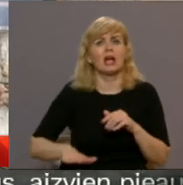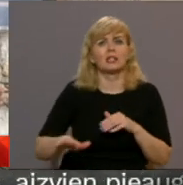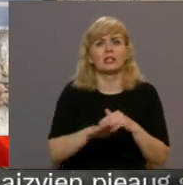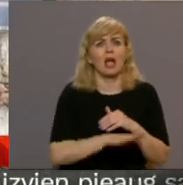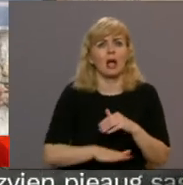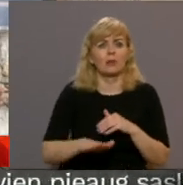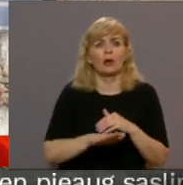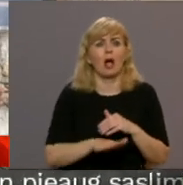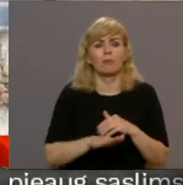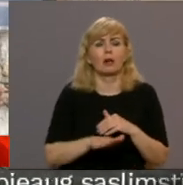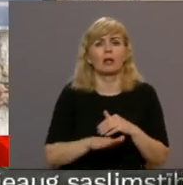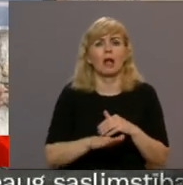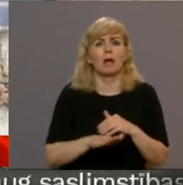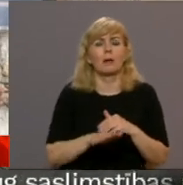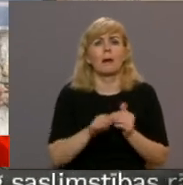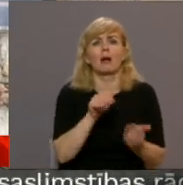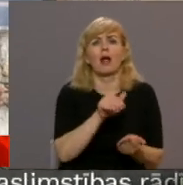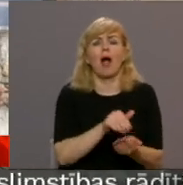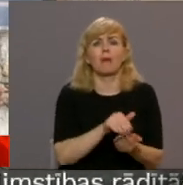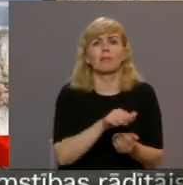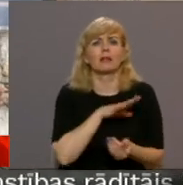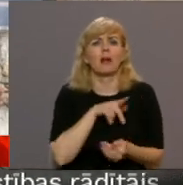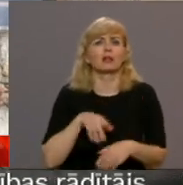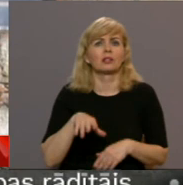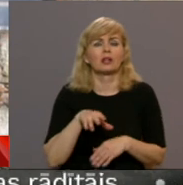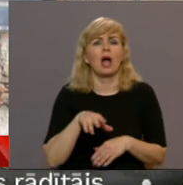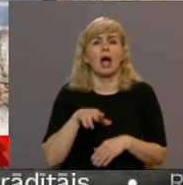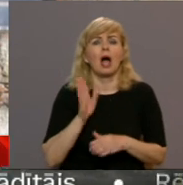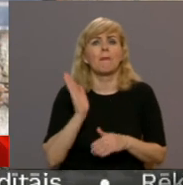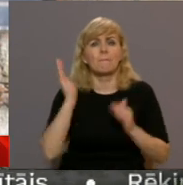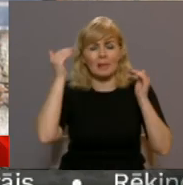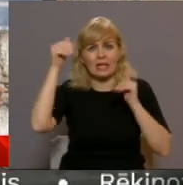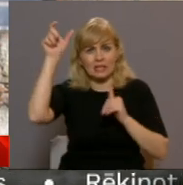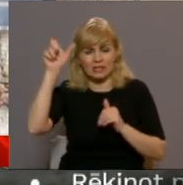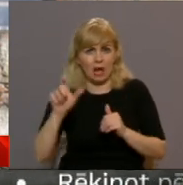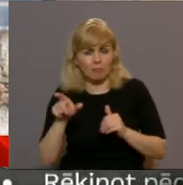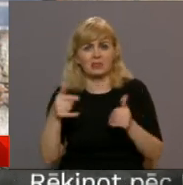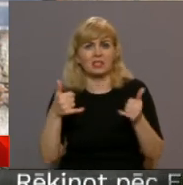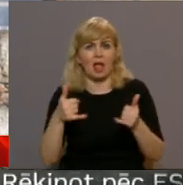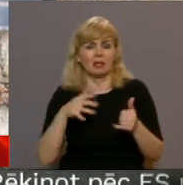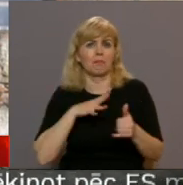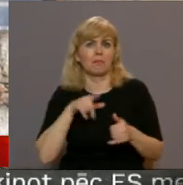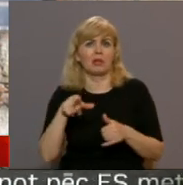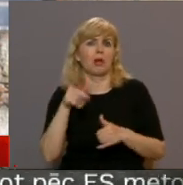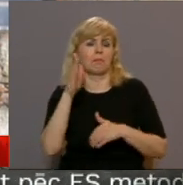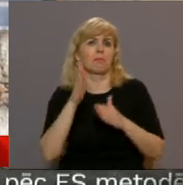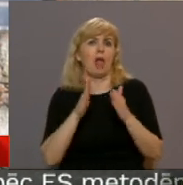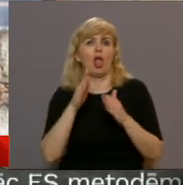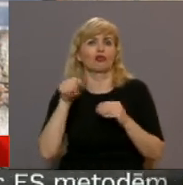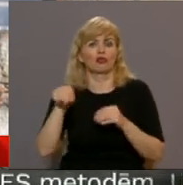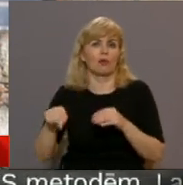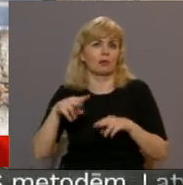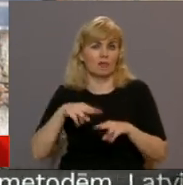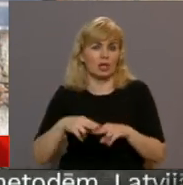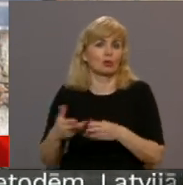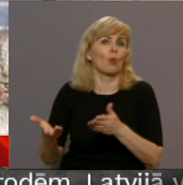bīskapija, un vienu brīdi tas bīskaps sēdekls bija mežotnē. Un, nu, nav zināmas,